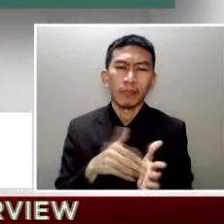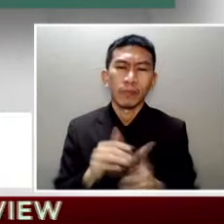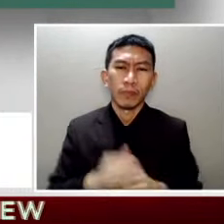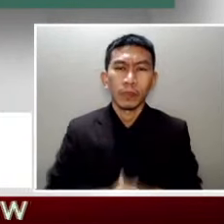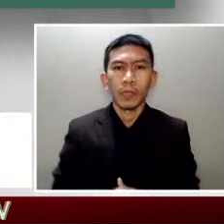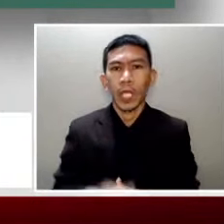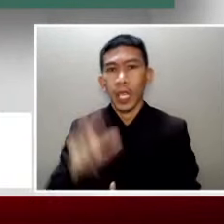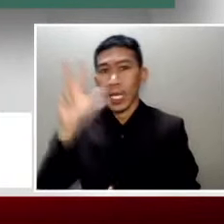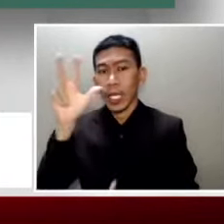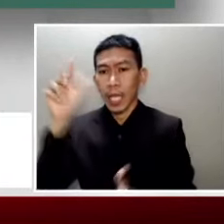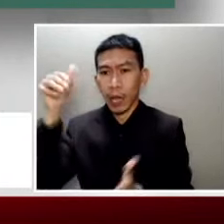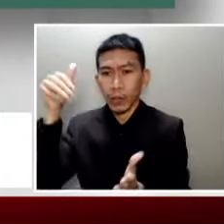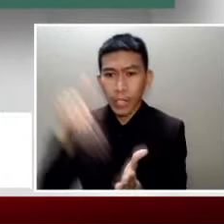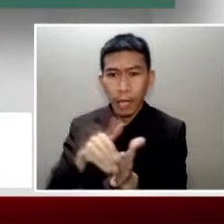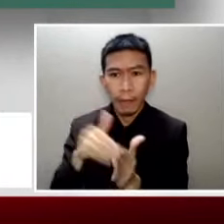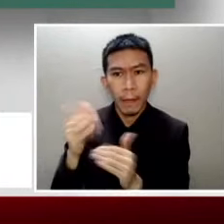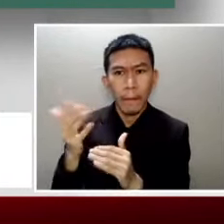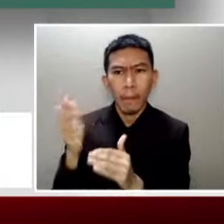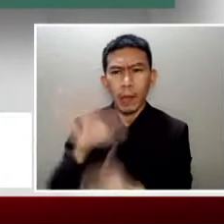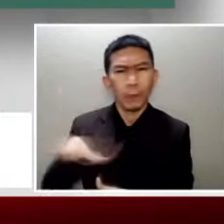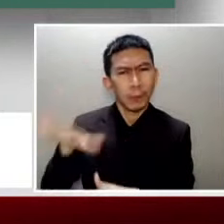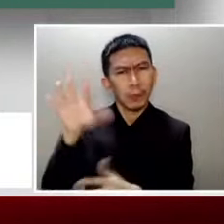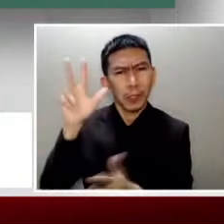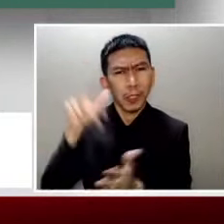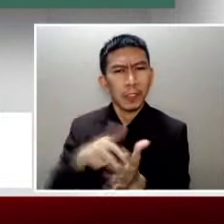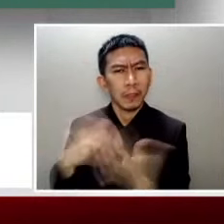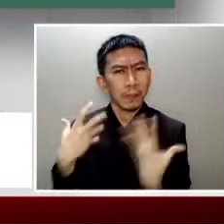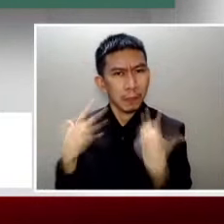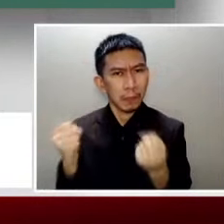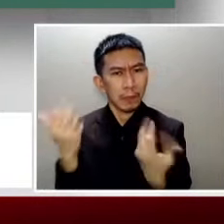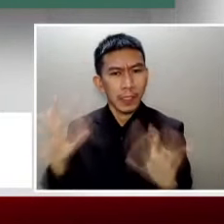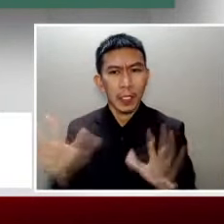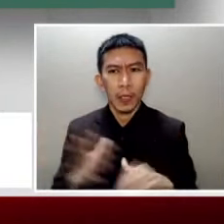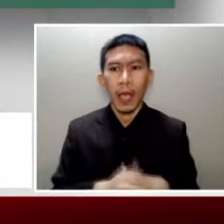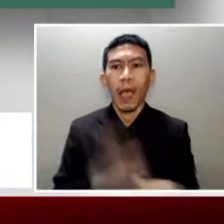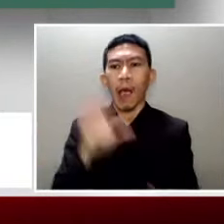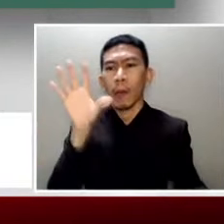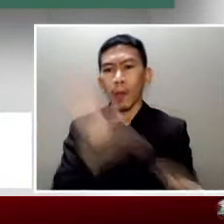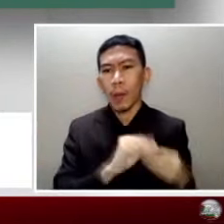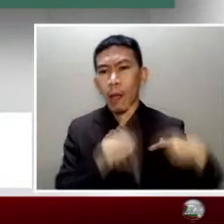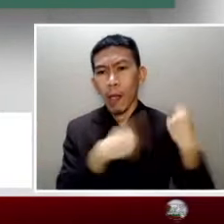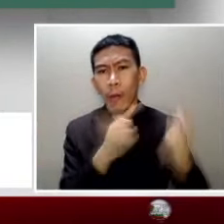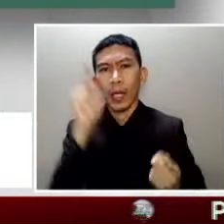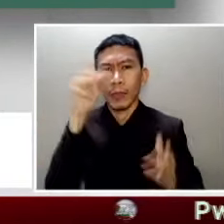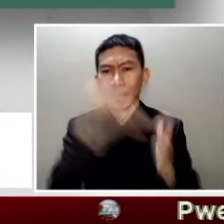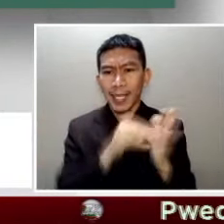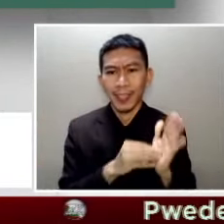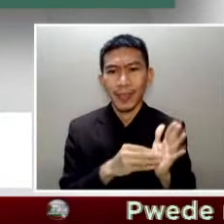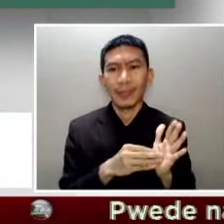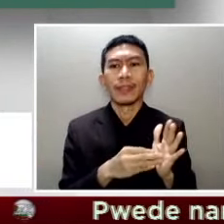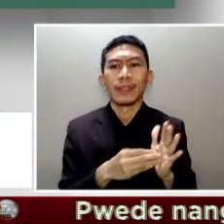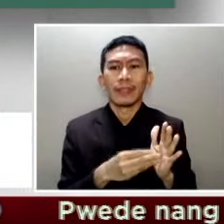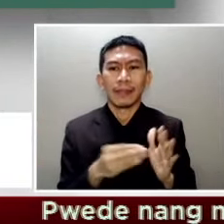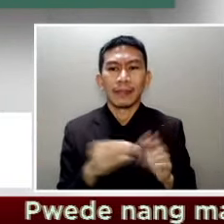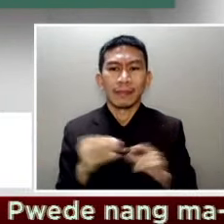din nakarecover para sa maygit na 1,053,000 na total recoveries.